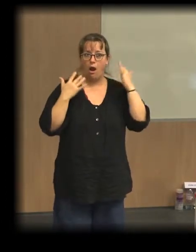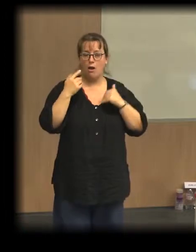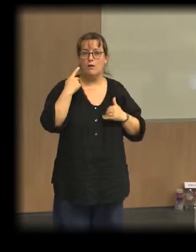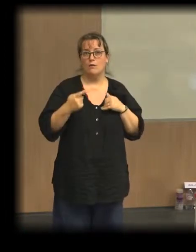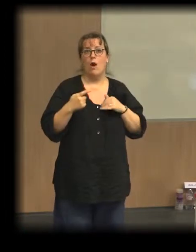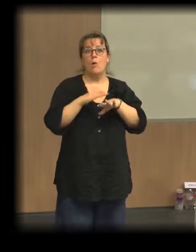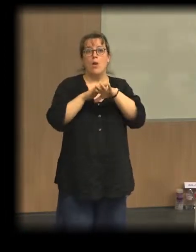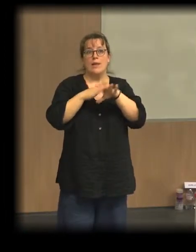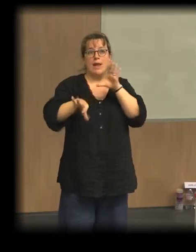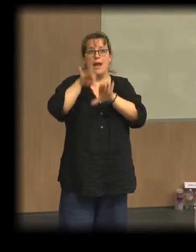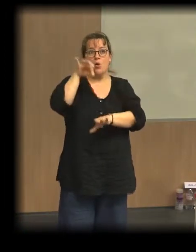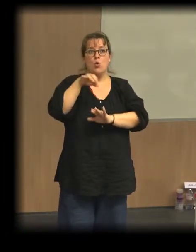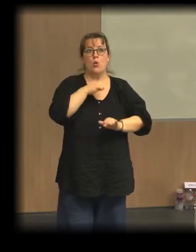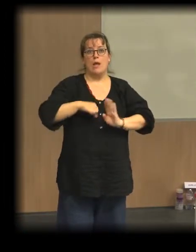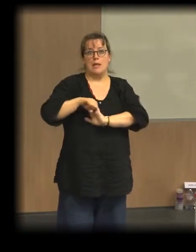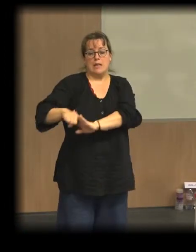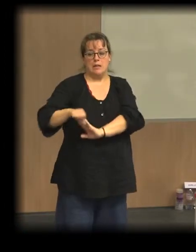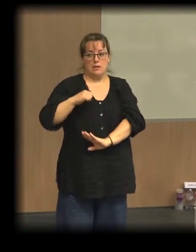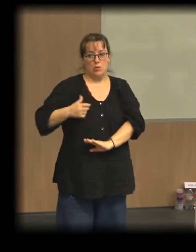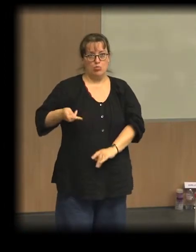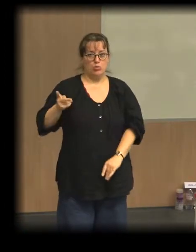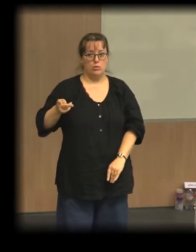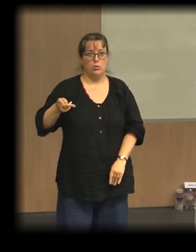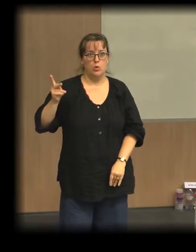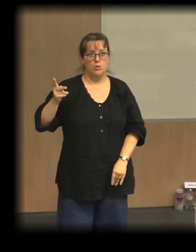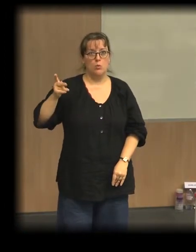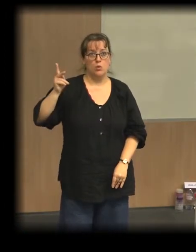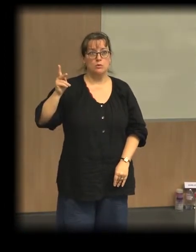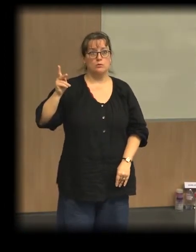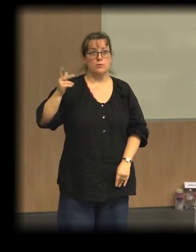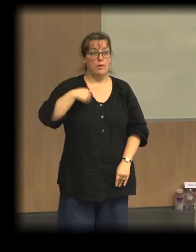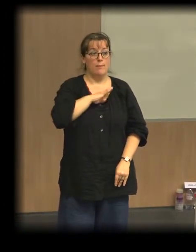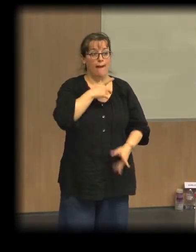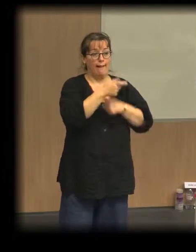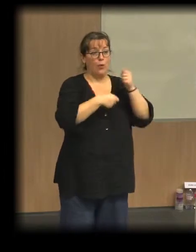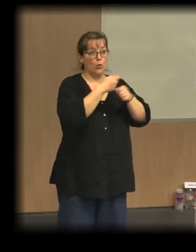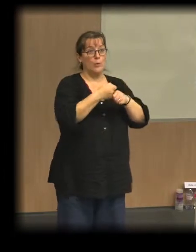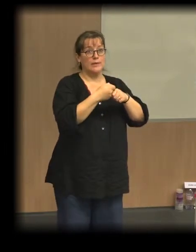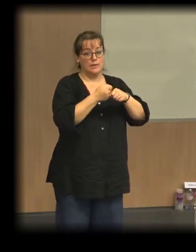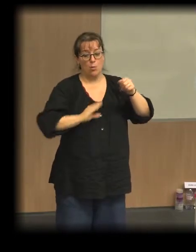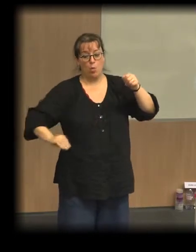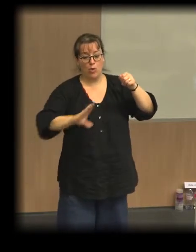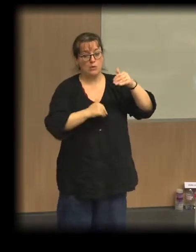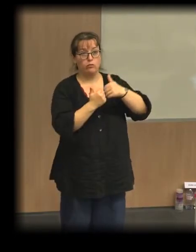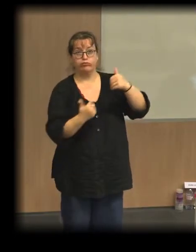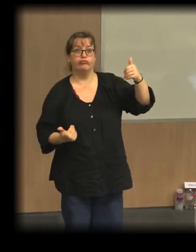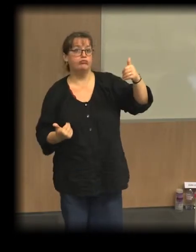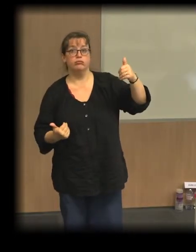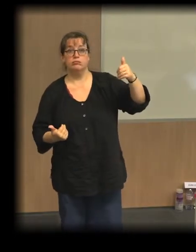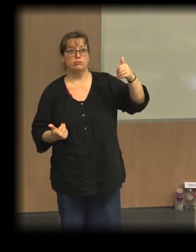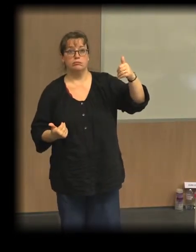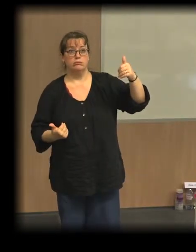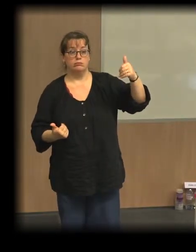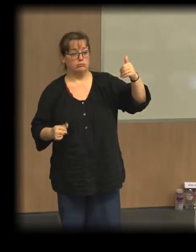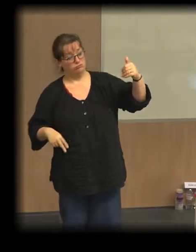parce que finalement l'économie s'est de plus en plus éloignée des populations et des territoires. Il faut que l'économie sociale et solidaire